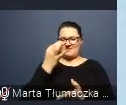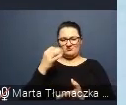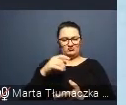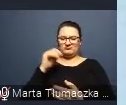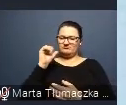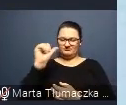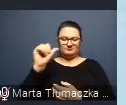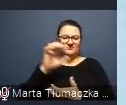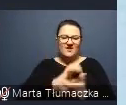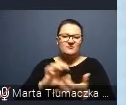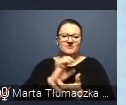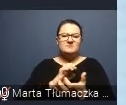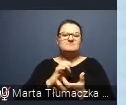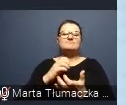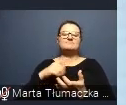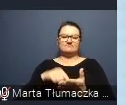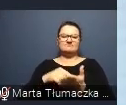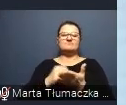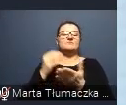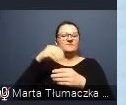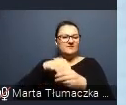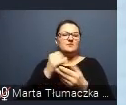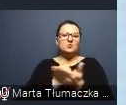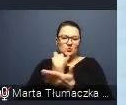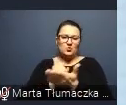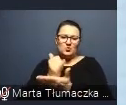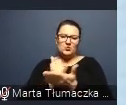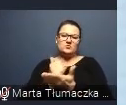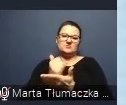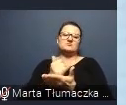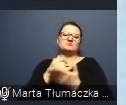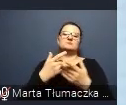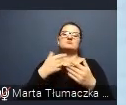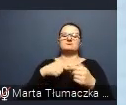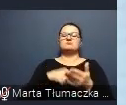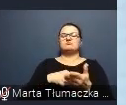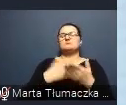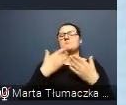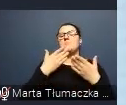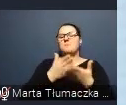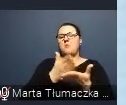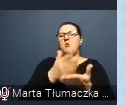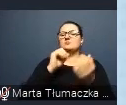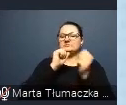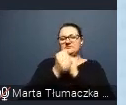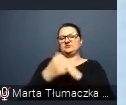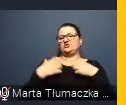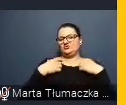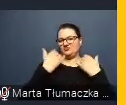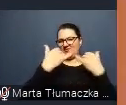And the courses you will take with them will enable you to change the lives of others as well.